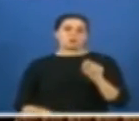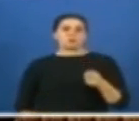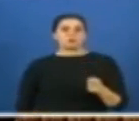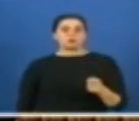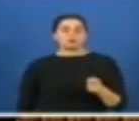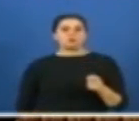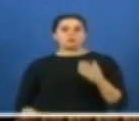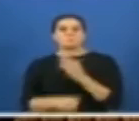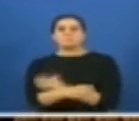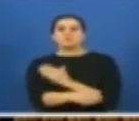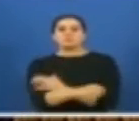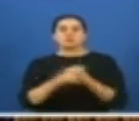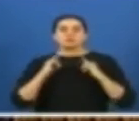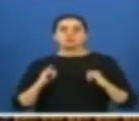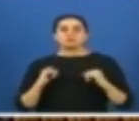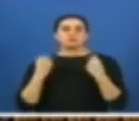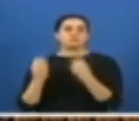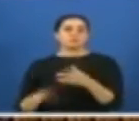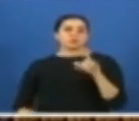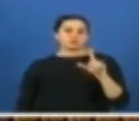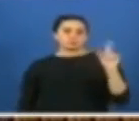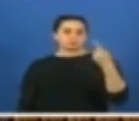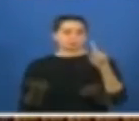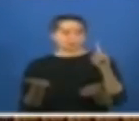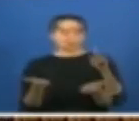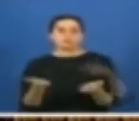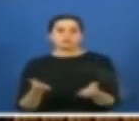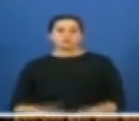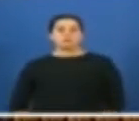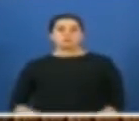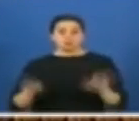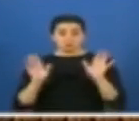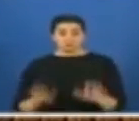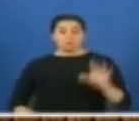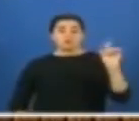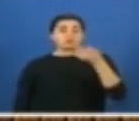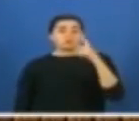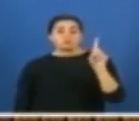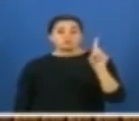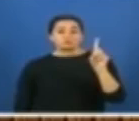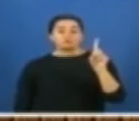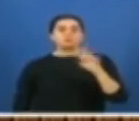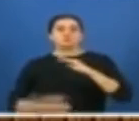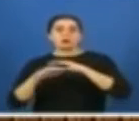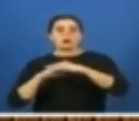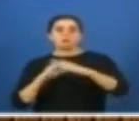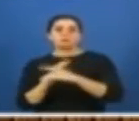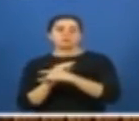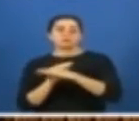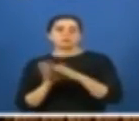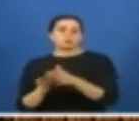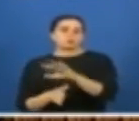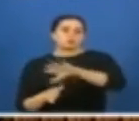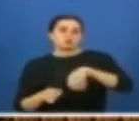Memlekete huzuru getirmektir yönetimin asıl amacı. Ama yönetimi halkı soymak üzerine